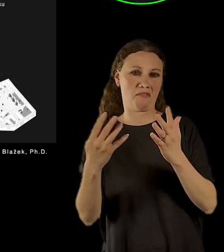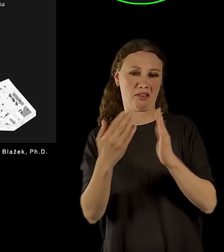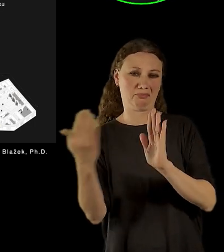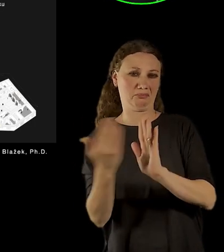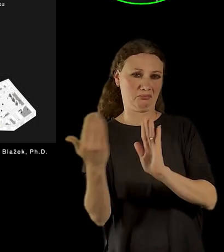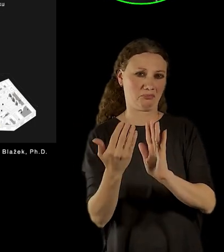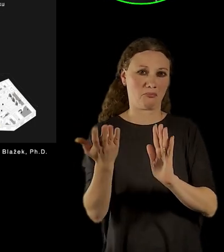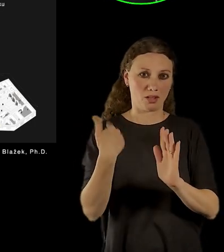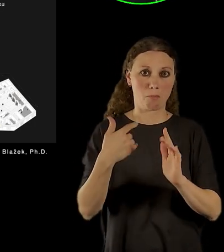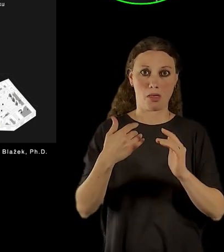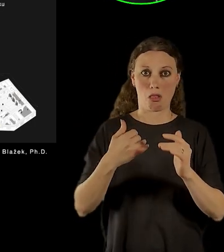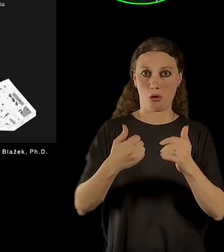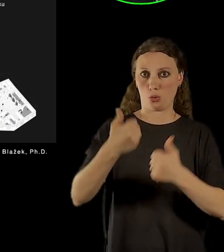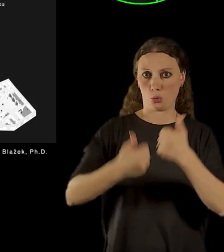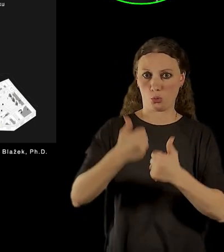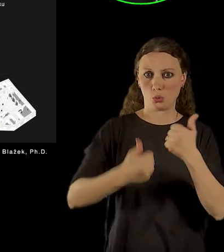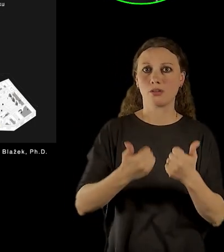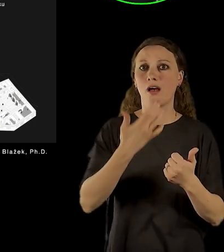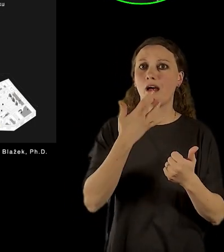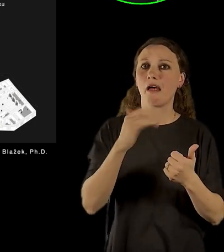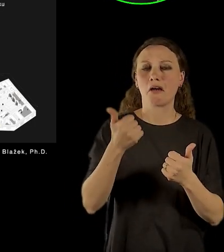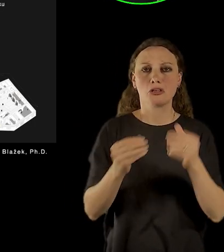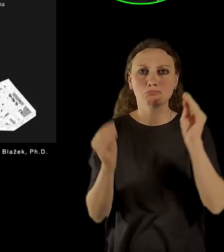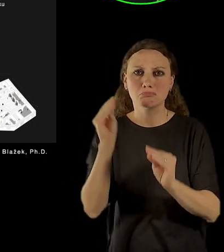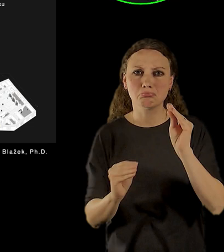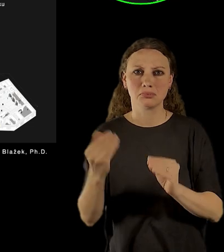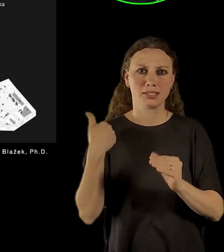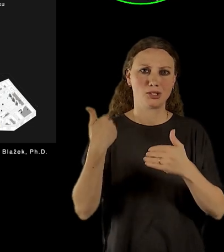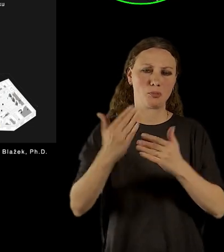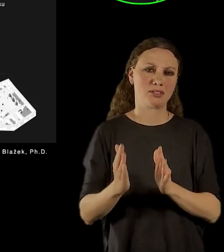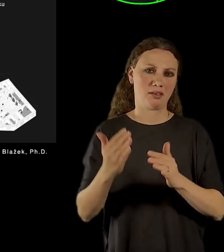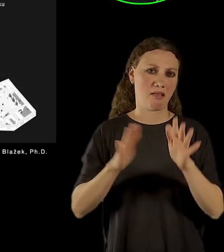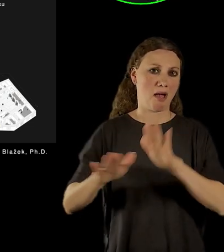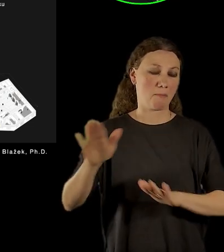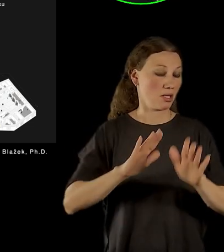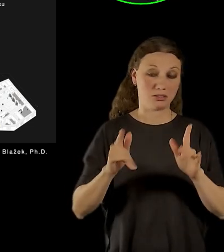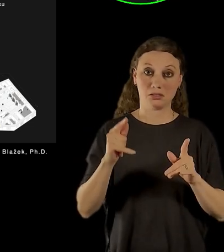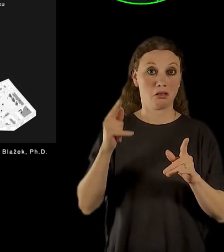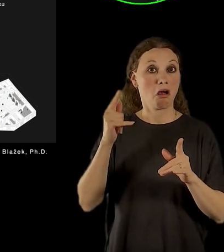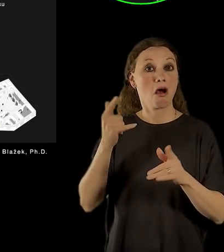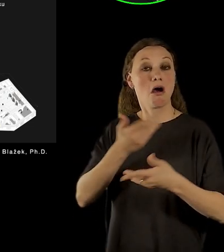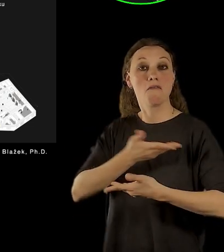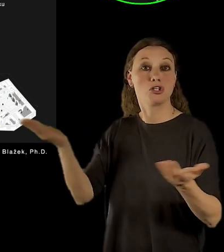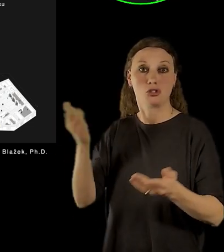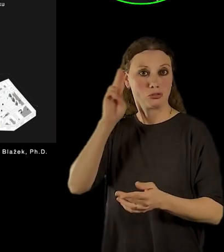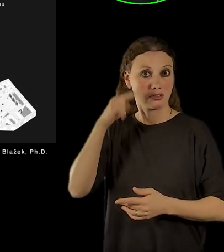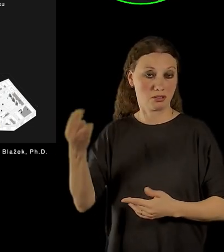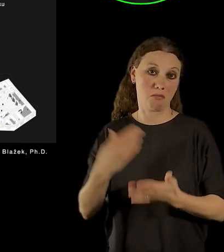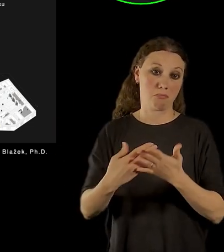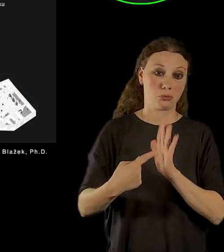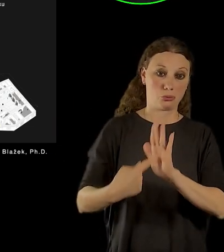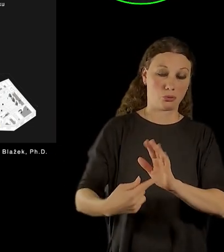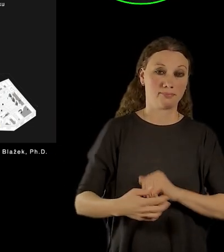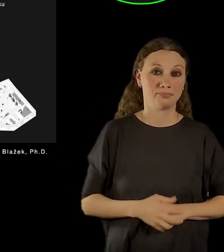Poslední část té stále expozice je věnovaná druhému místu represe. My jsme mluvil